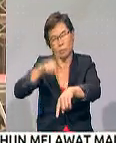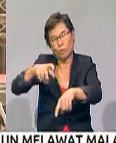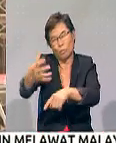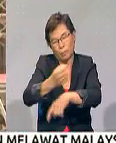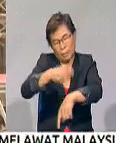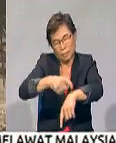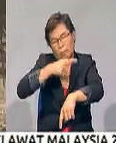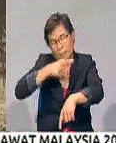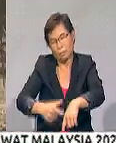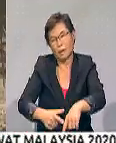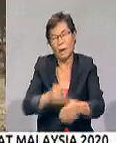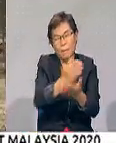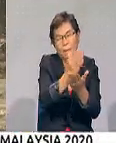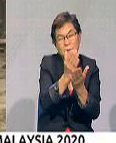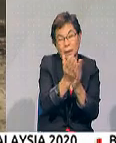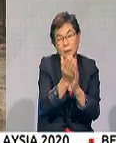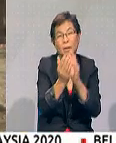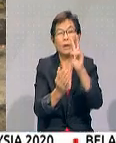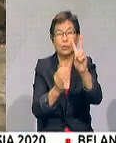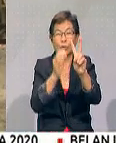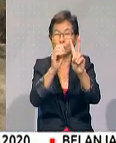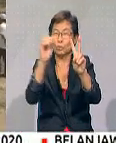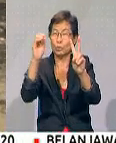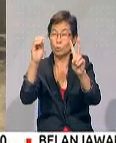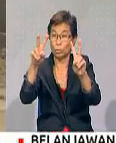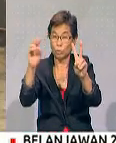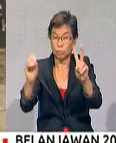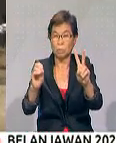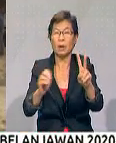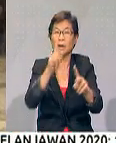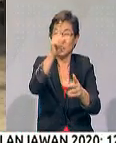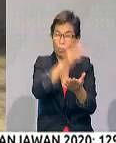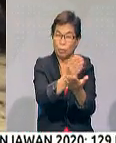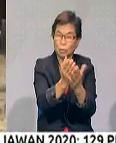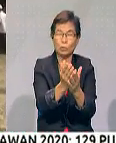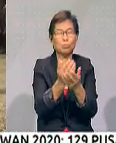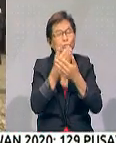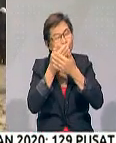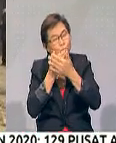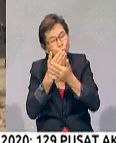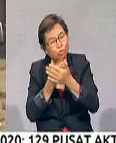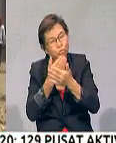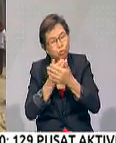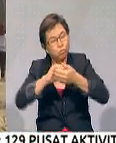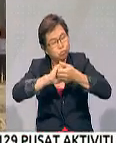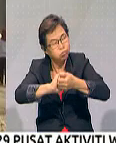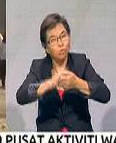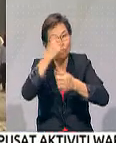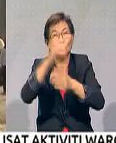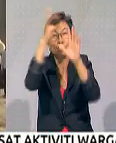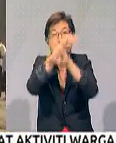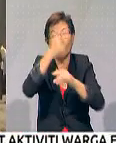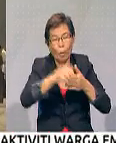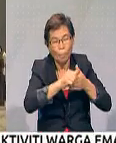ini berkaitan dengan budget 2020 ini adalah satu budget yang sungguh friendly kepada Sarawak. Budget yang boleh kita terima sebab dia akan